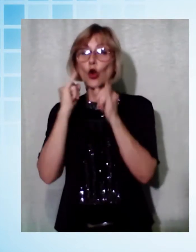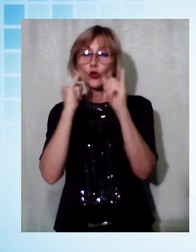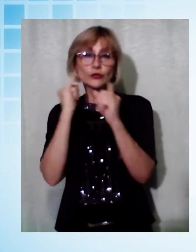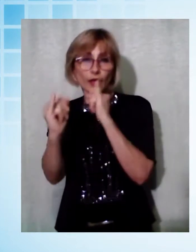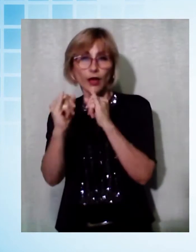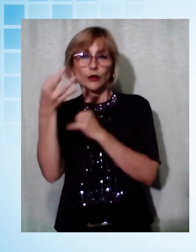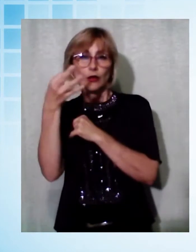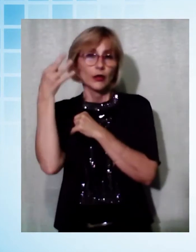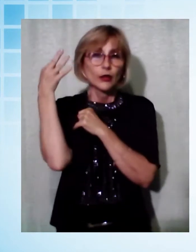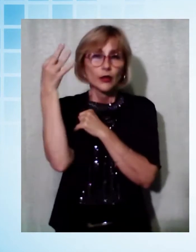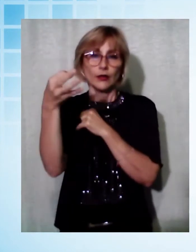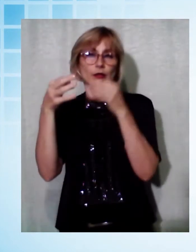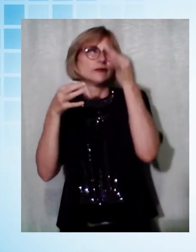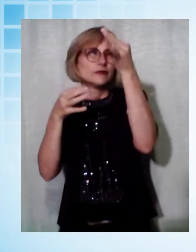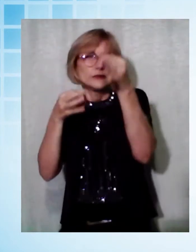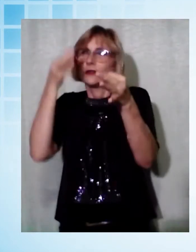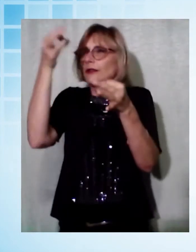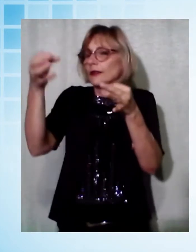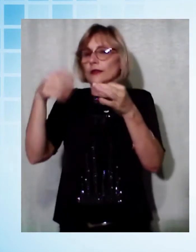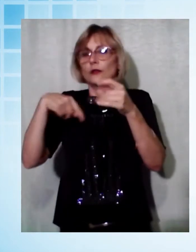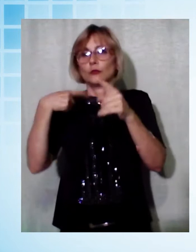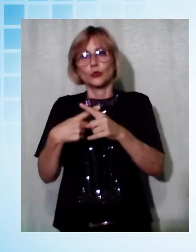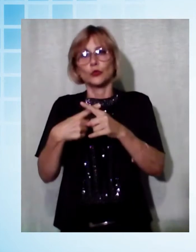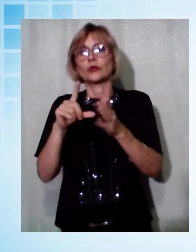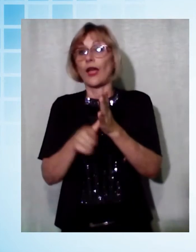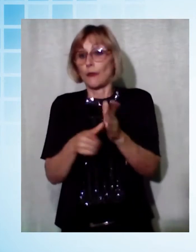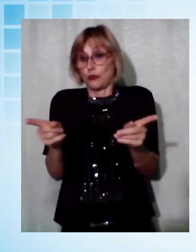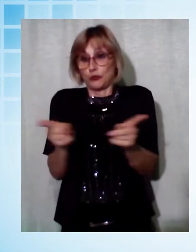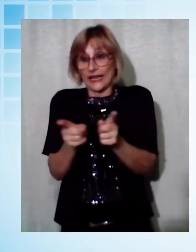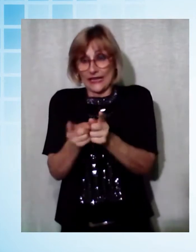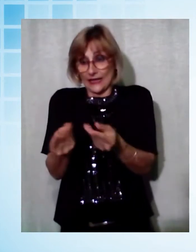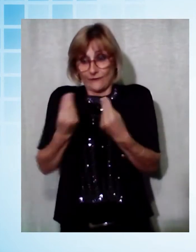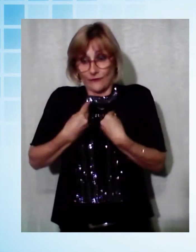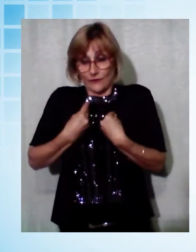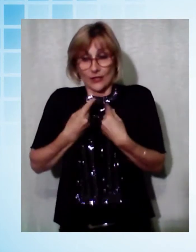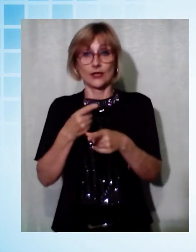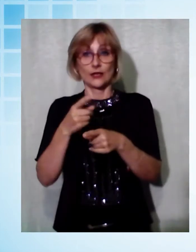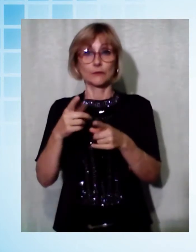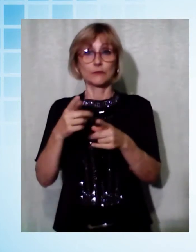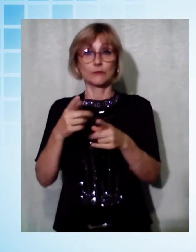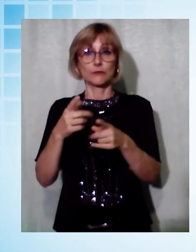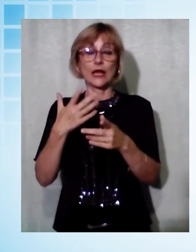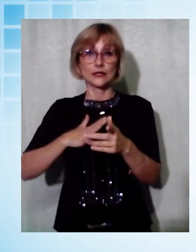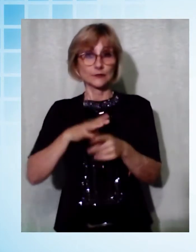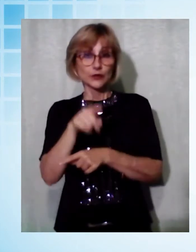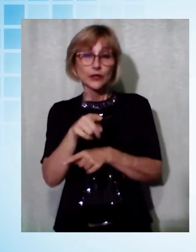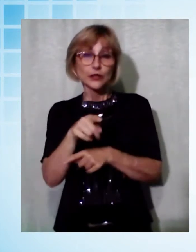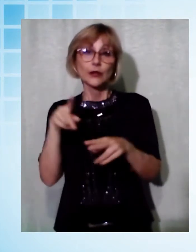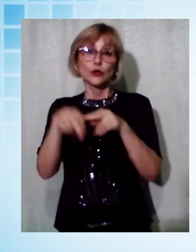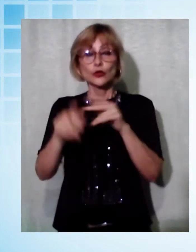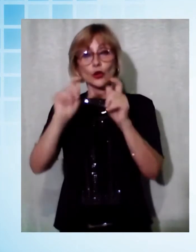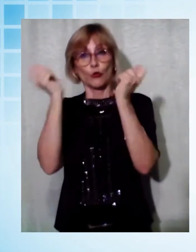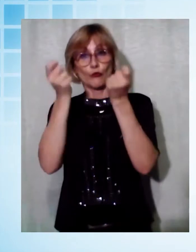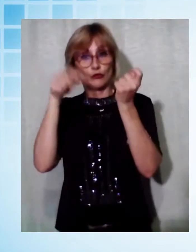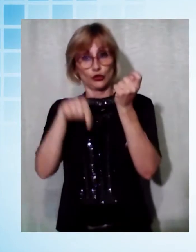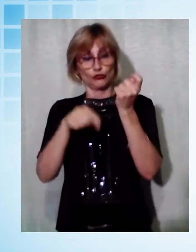mezzo, ma grazie a questo contributo a breve l'avremo e avremo il piacere di invitare il Presidente alla inaugurazione ufficiale di